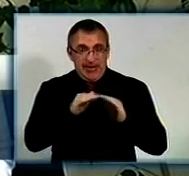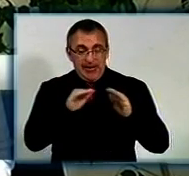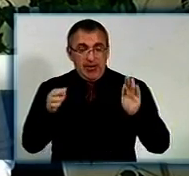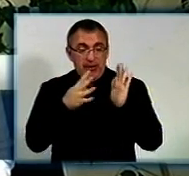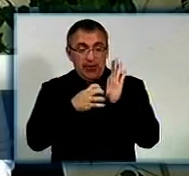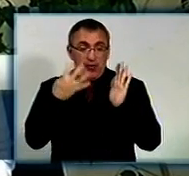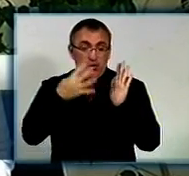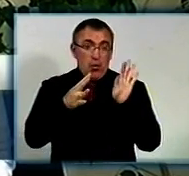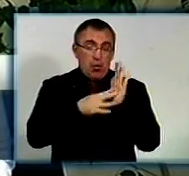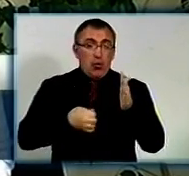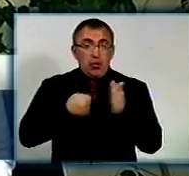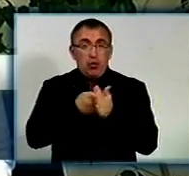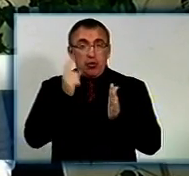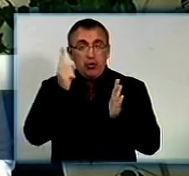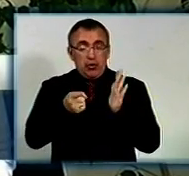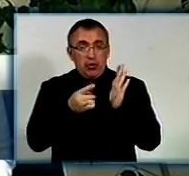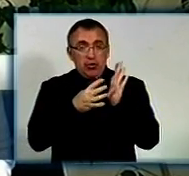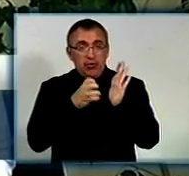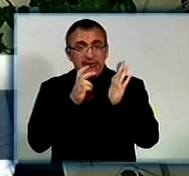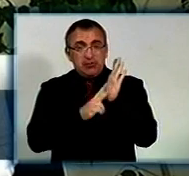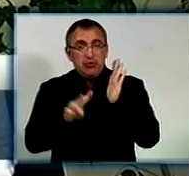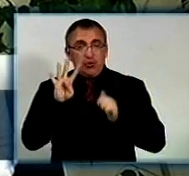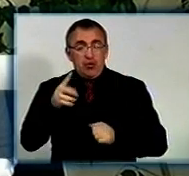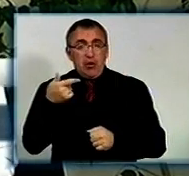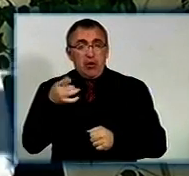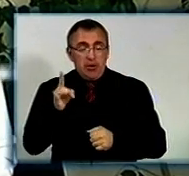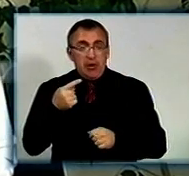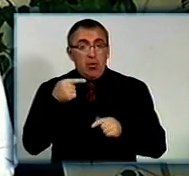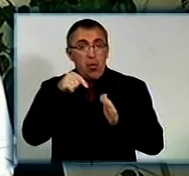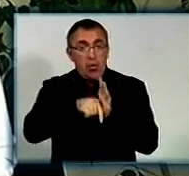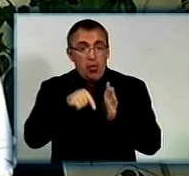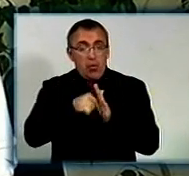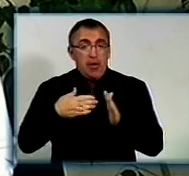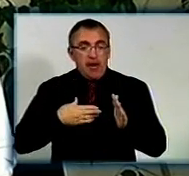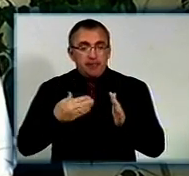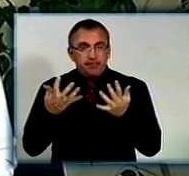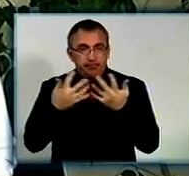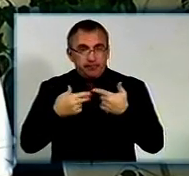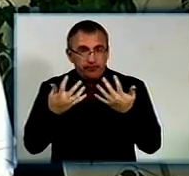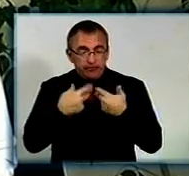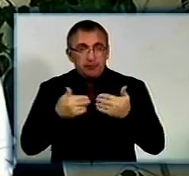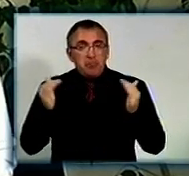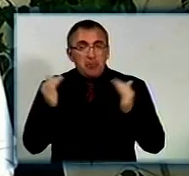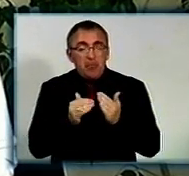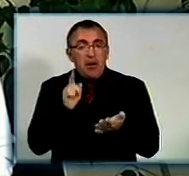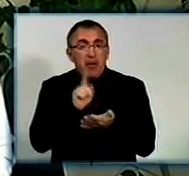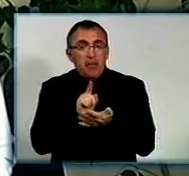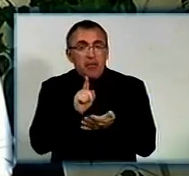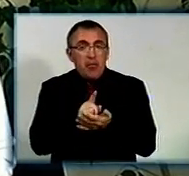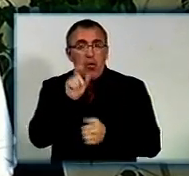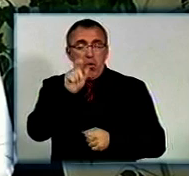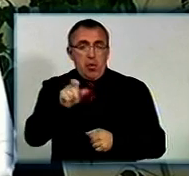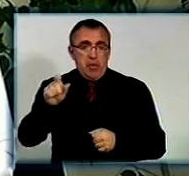949 до 1074 гривень. Це означає, що нами перераховані мінімальні розміри пенсії